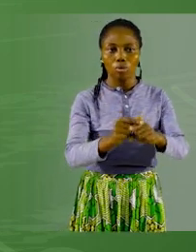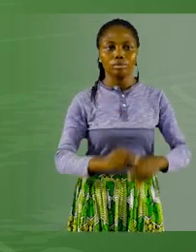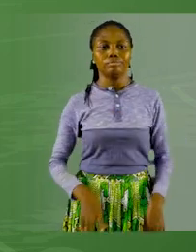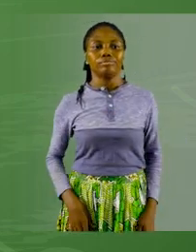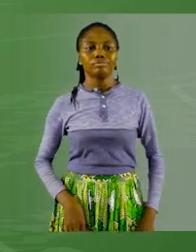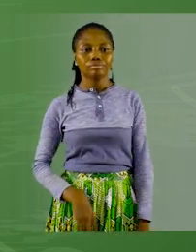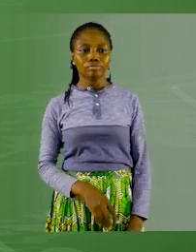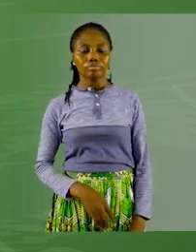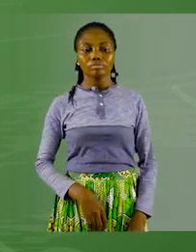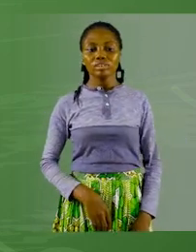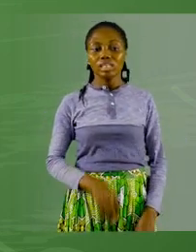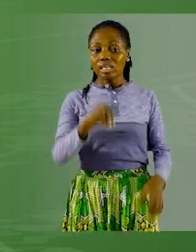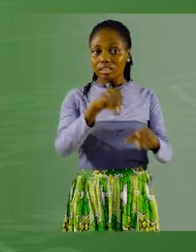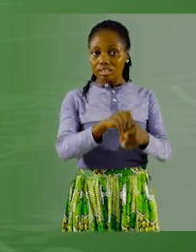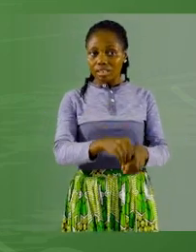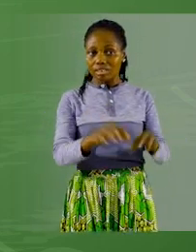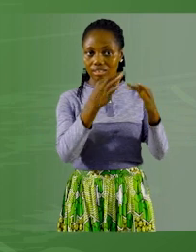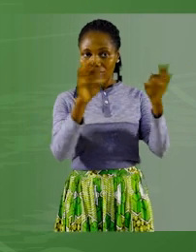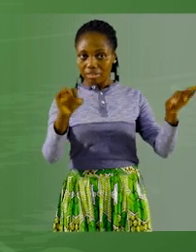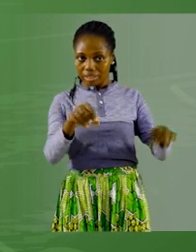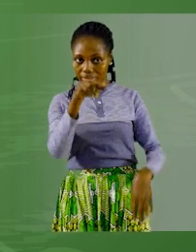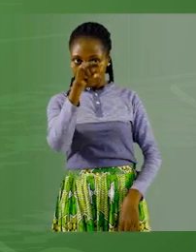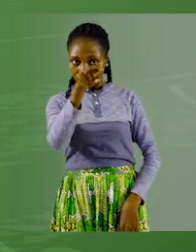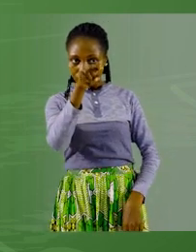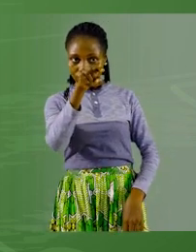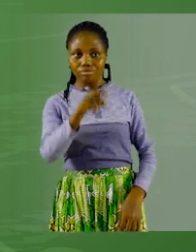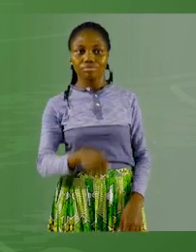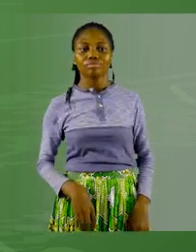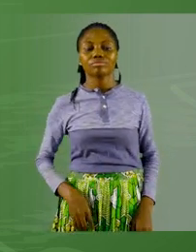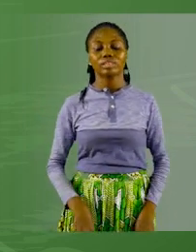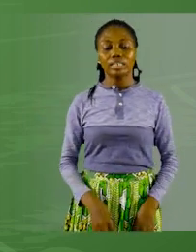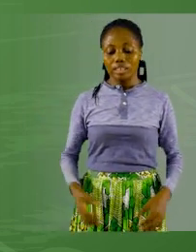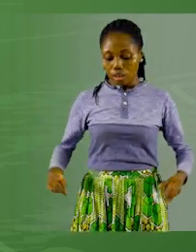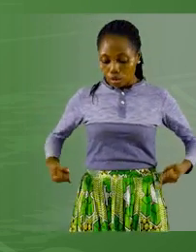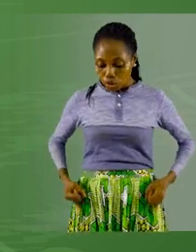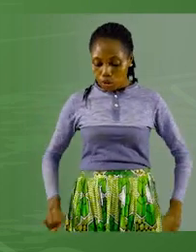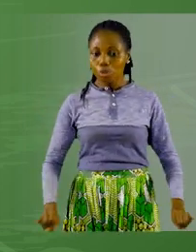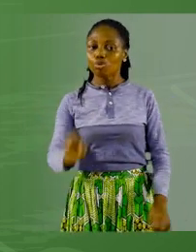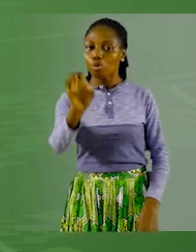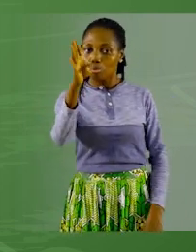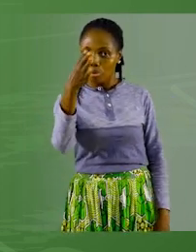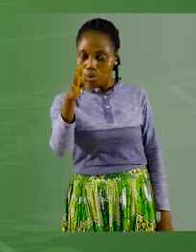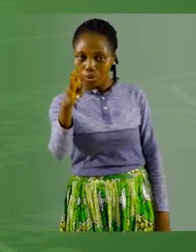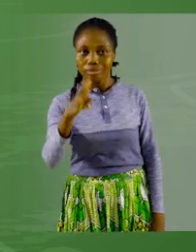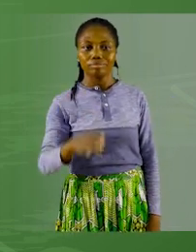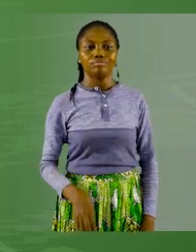Ici, dans jupes bleues,